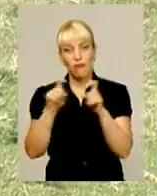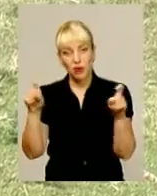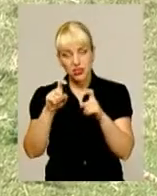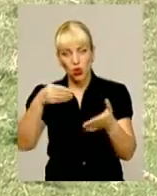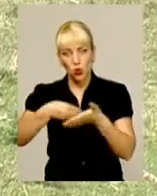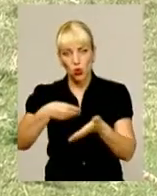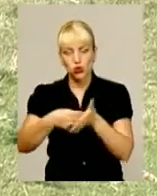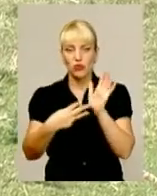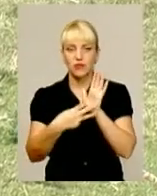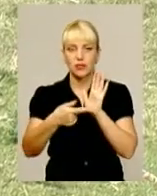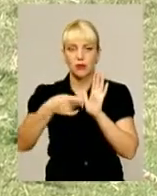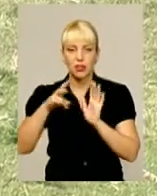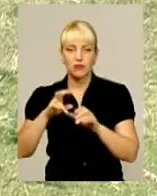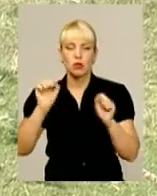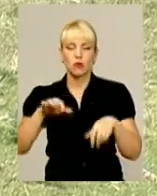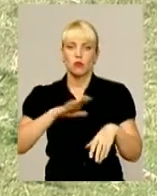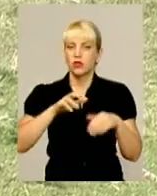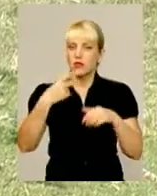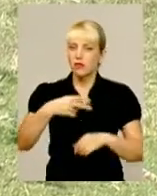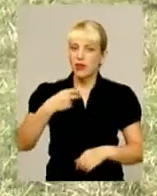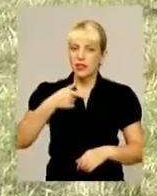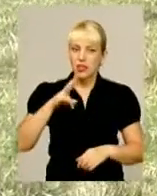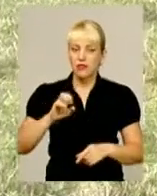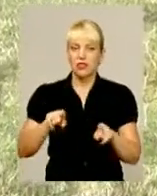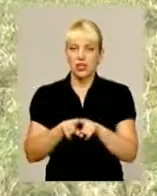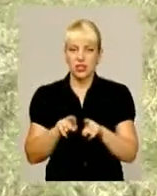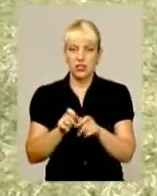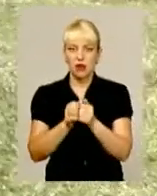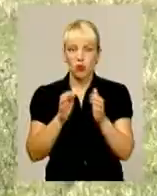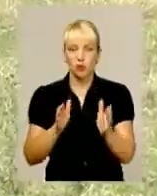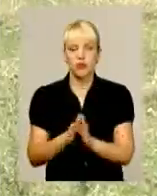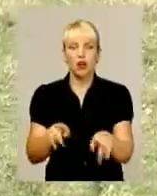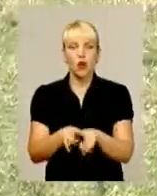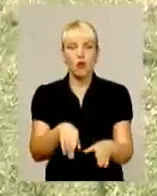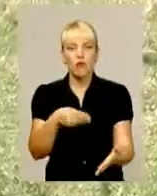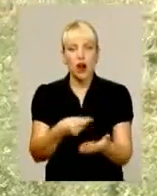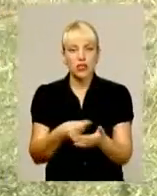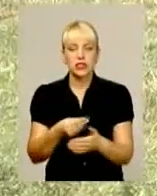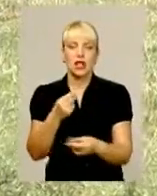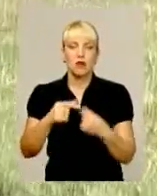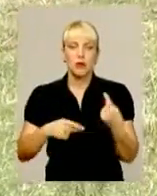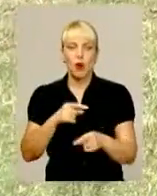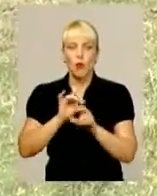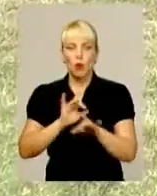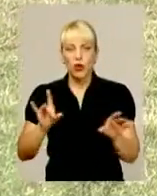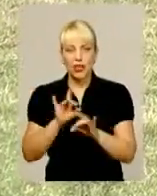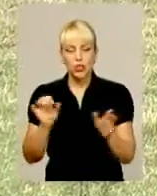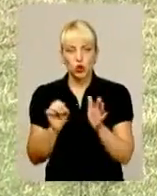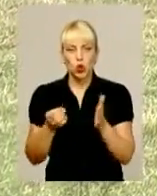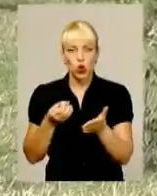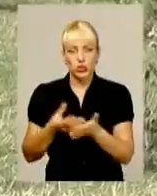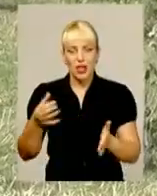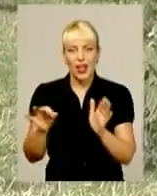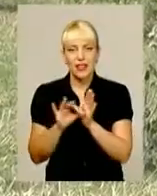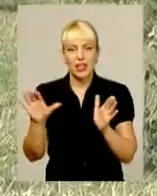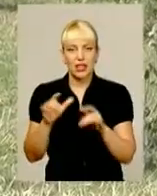8 гривень. Ціна може сягати навіть 20 гривень за той самий об'єм. Таку вартість підприємці пояснюють дороговизною енергоносіїв. Та чи